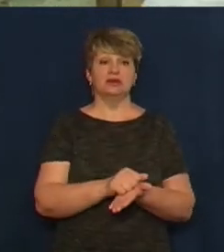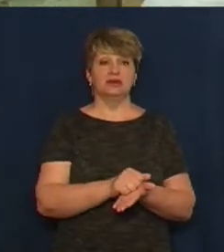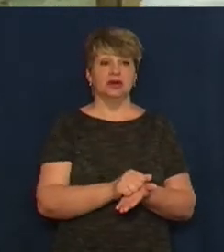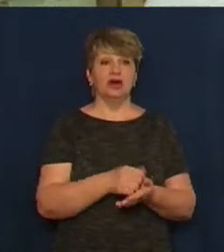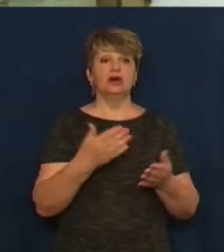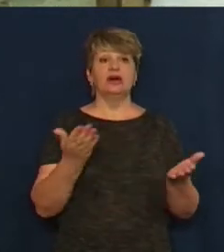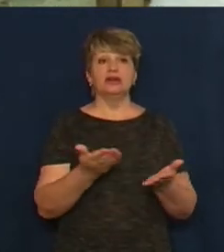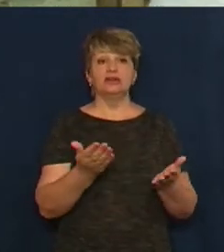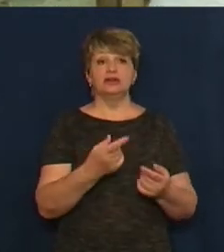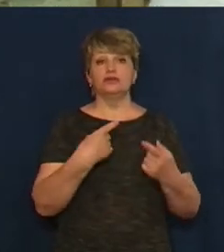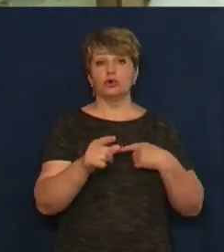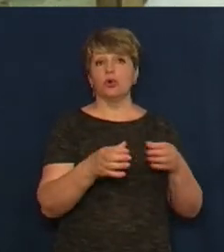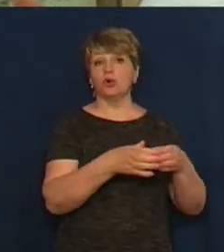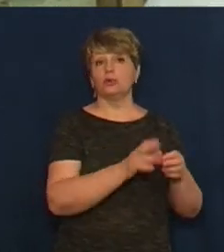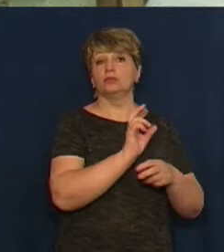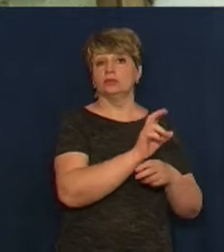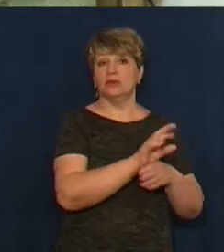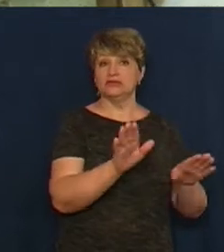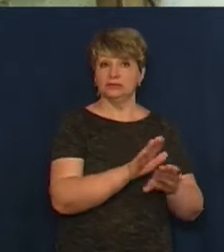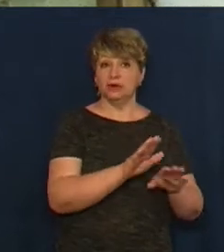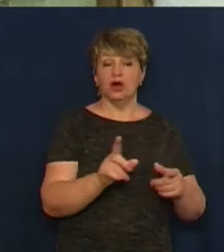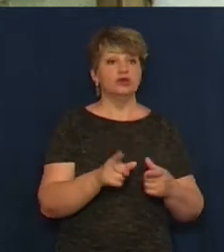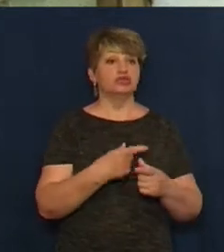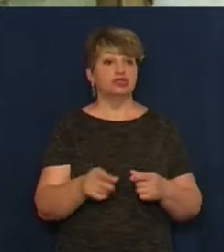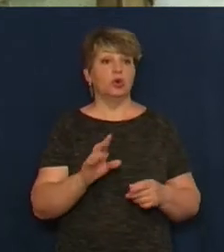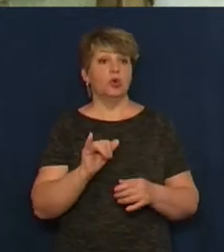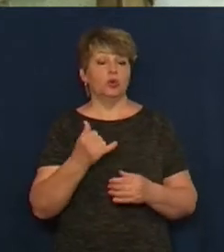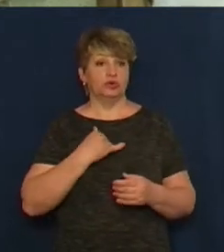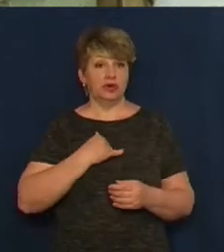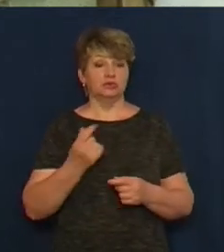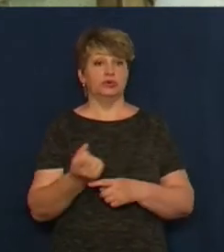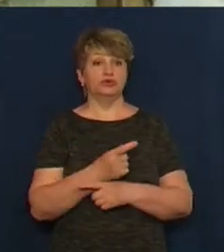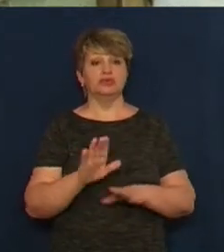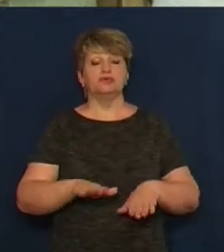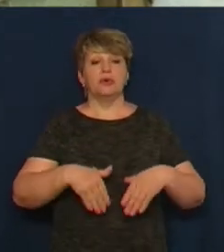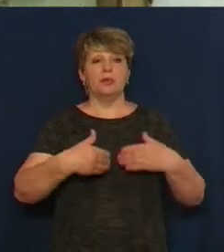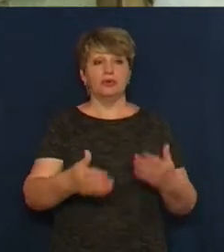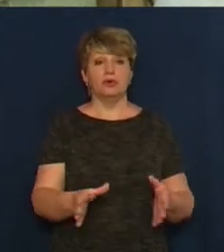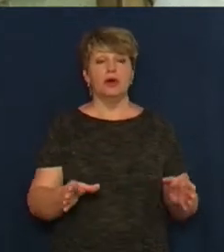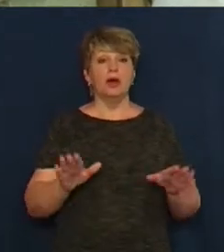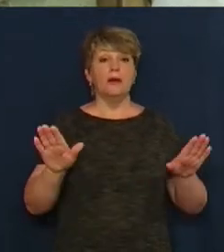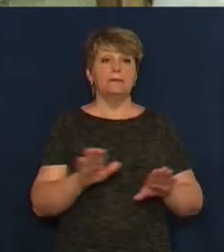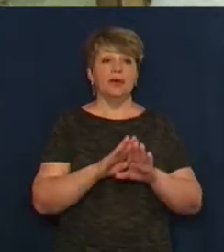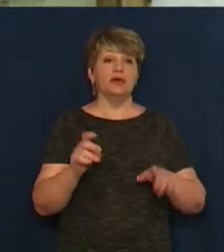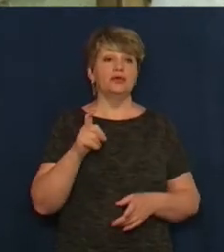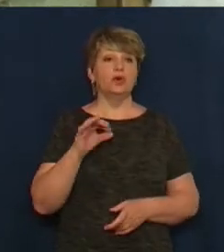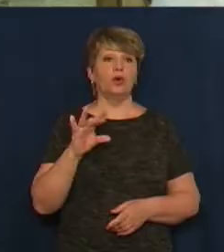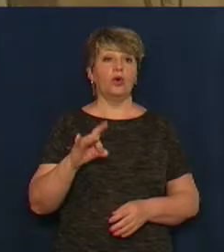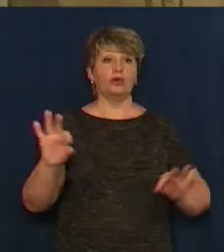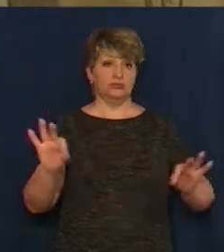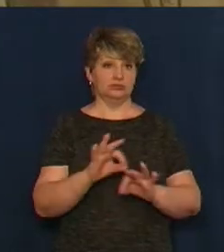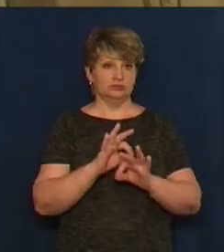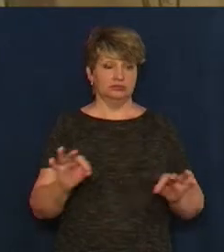ходити, навчатись в групі співати. Чи у нас, як пропоную, тільки в хорі співати, а щоб вони не мали навіть змоги сольно